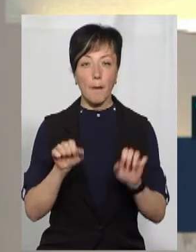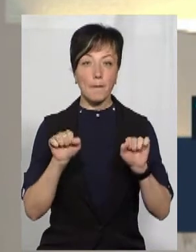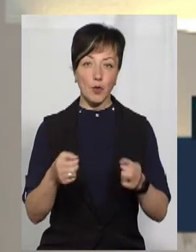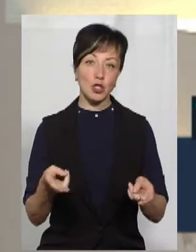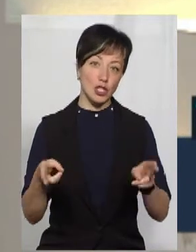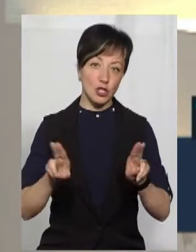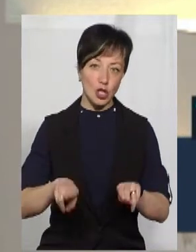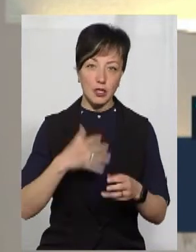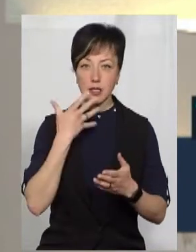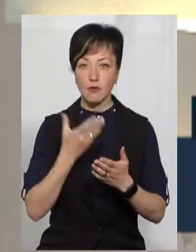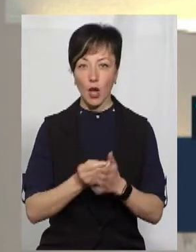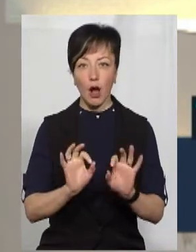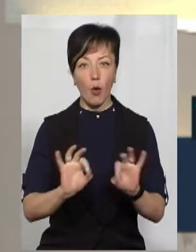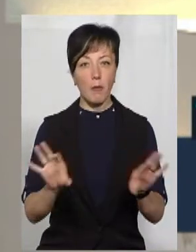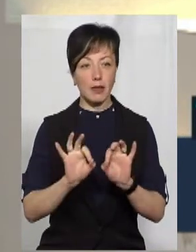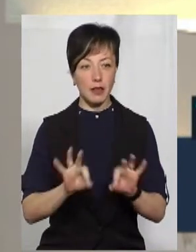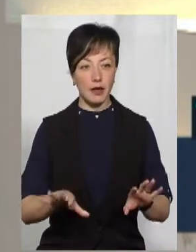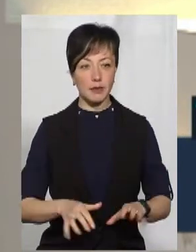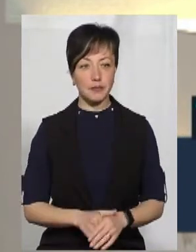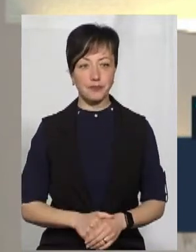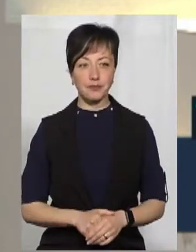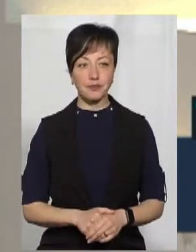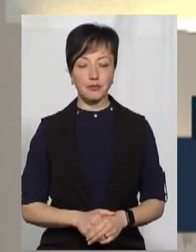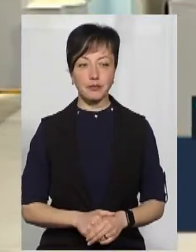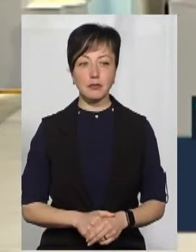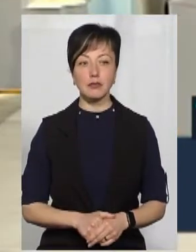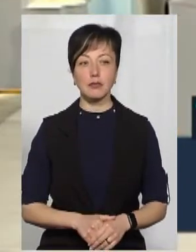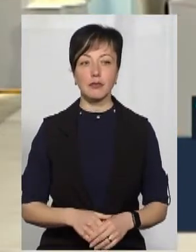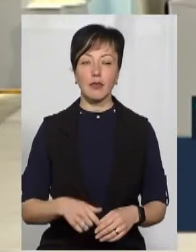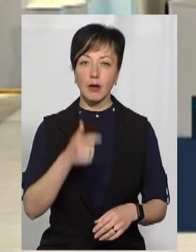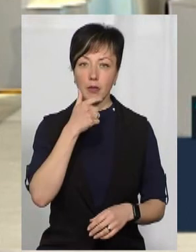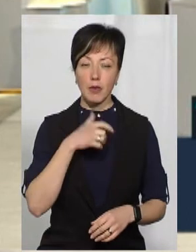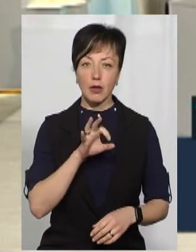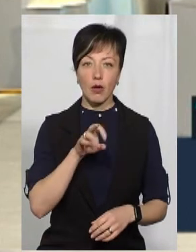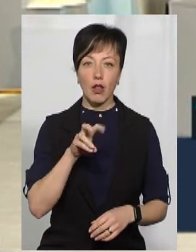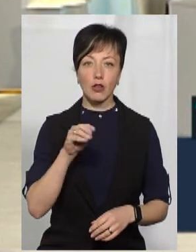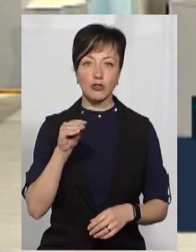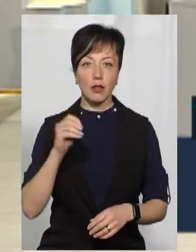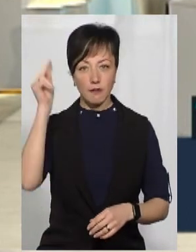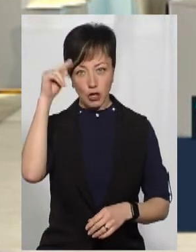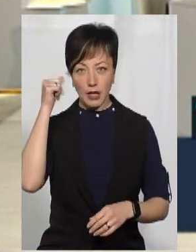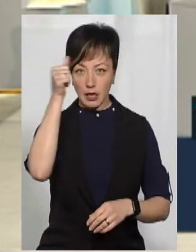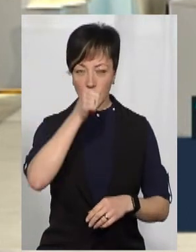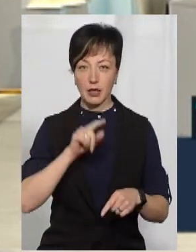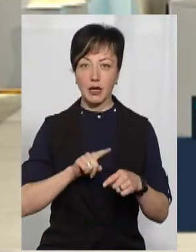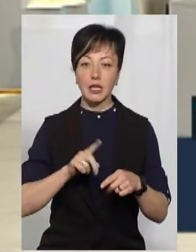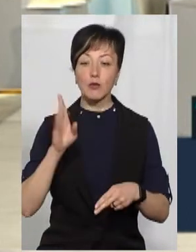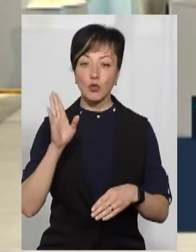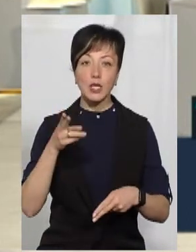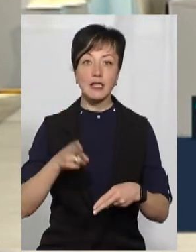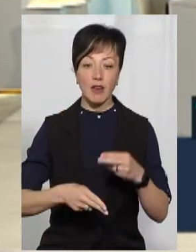можете залишати свої коментарі. Пане Олеже, навчальний рік у школах області завершиться